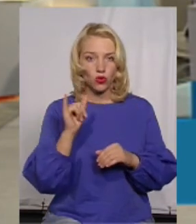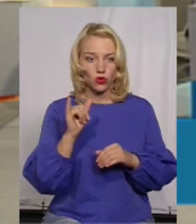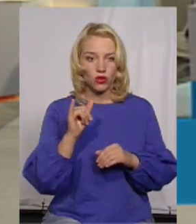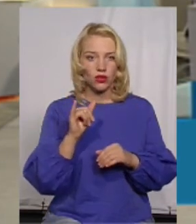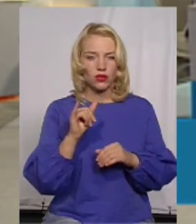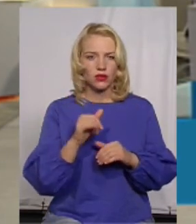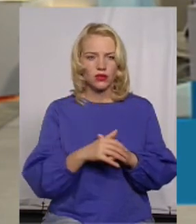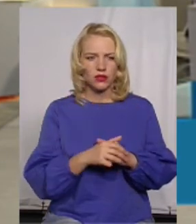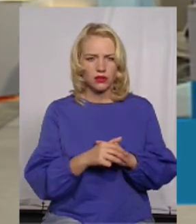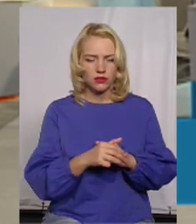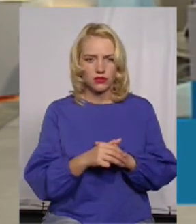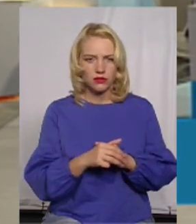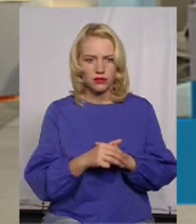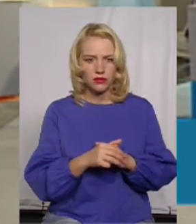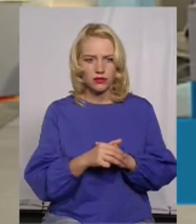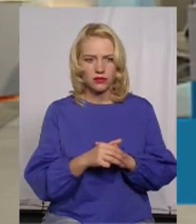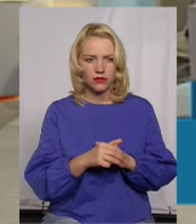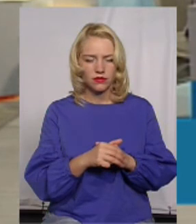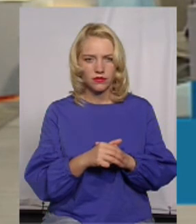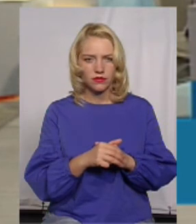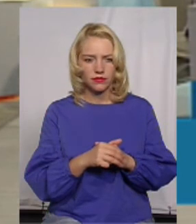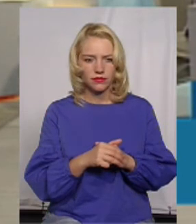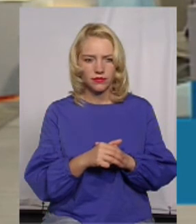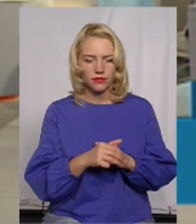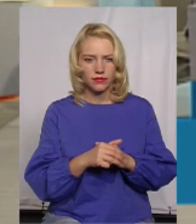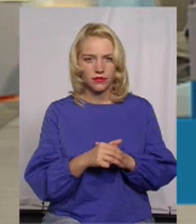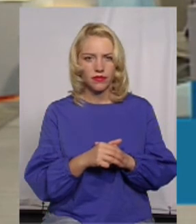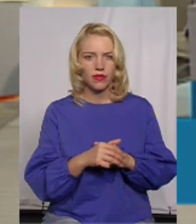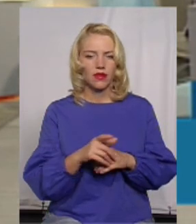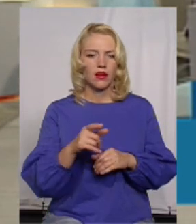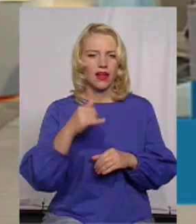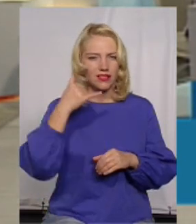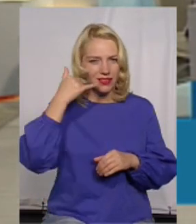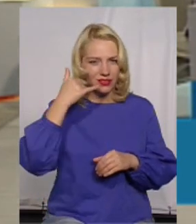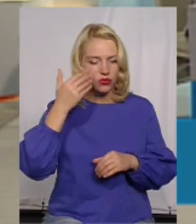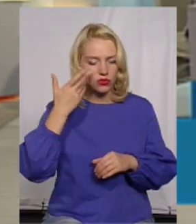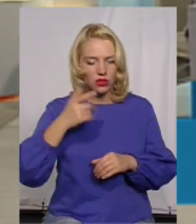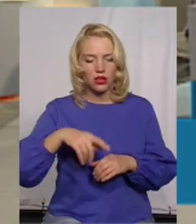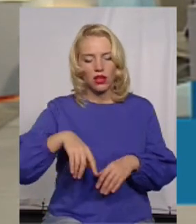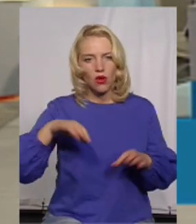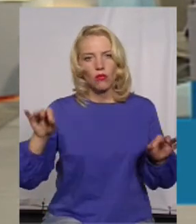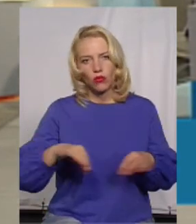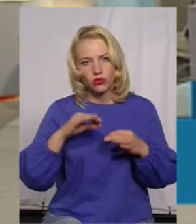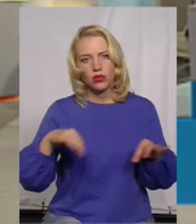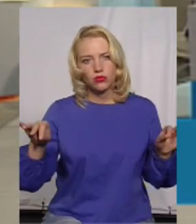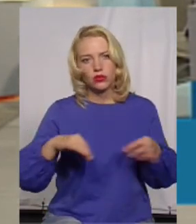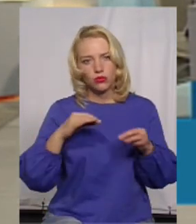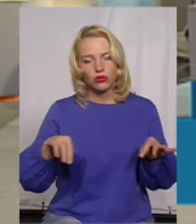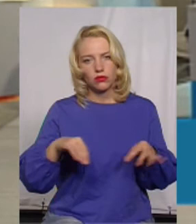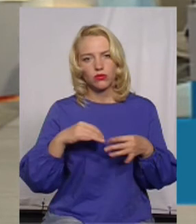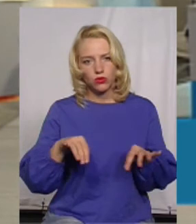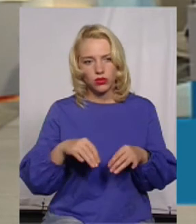Студія постійно кажуть, подожгіть оператору зайняті, грає музика, грає, а потім бах, припинило.